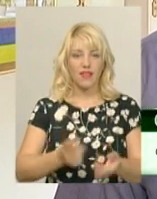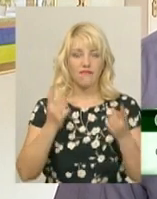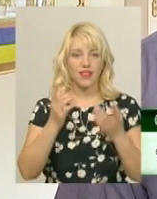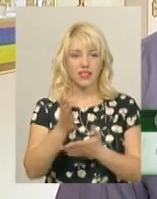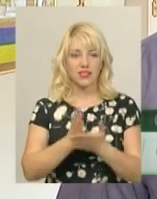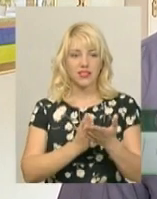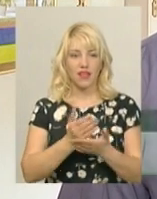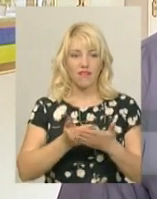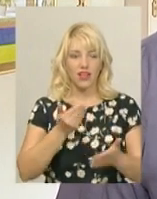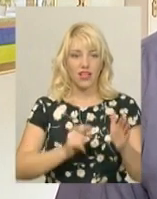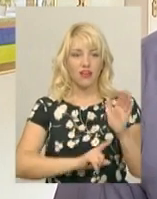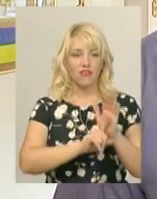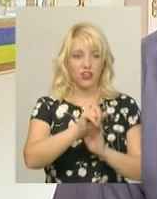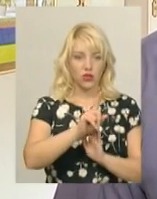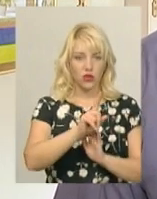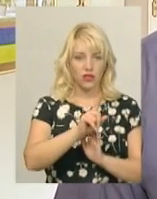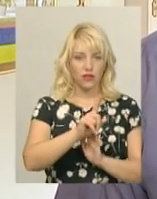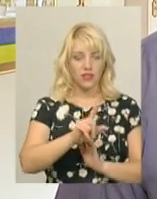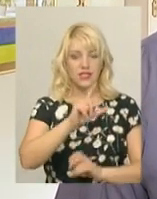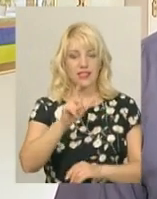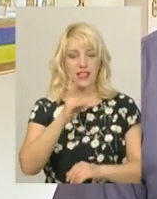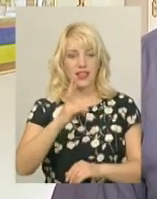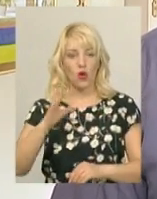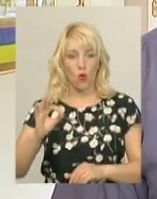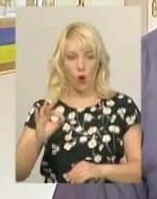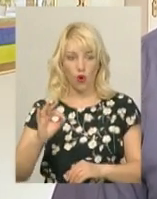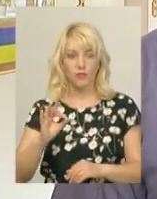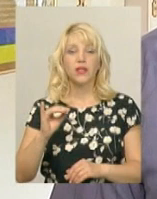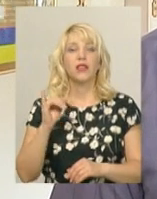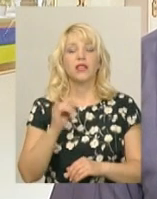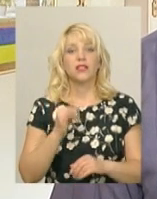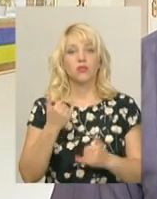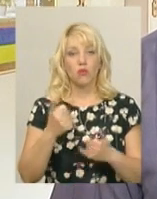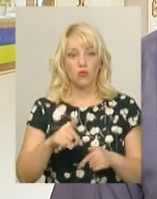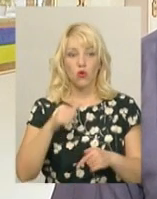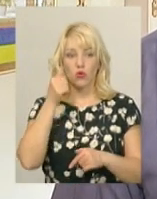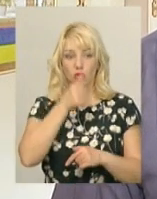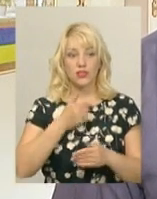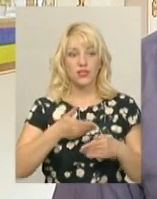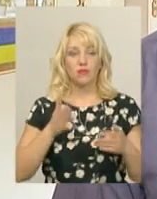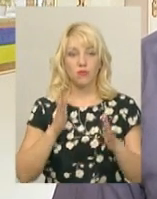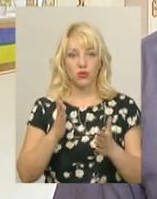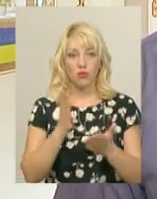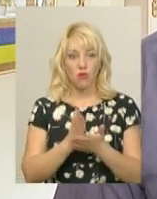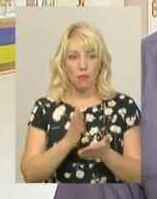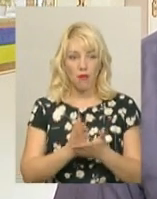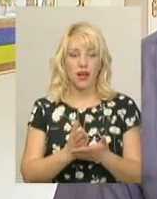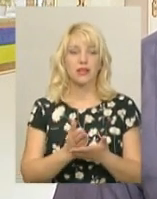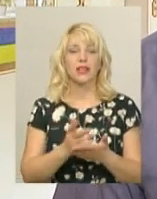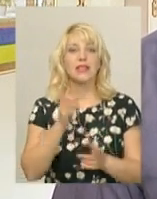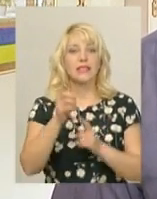стаж від самих витоків і початків ЗНО. Цього року ми будемо мати трохи певні